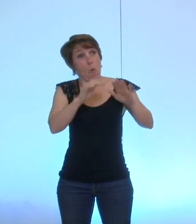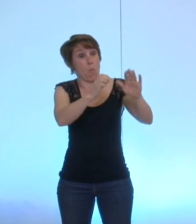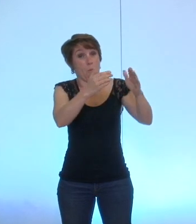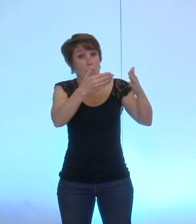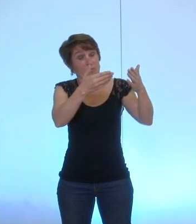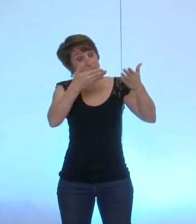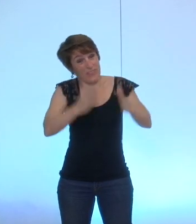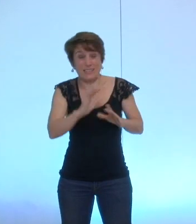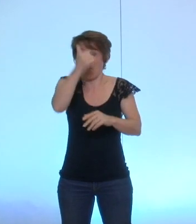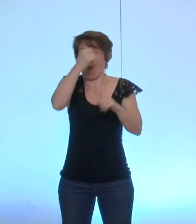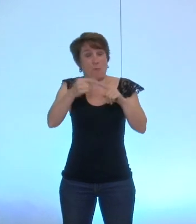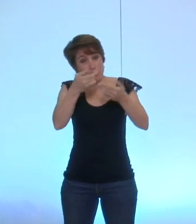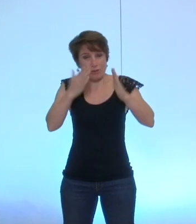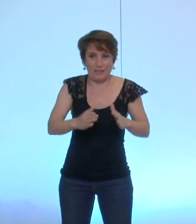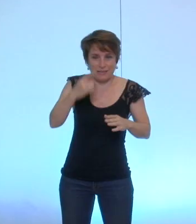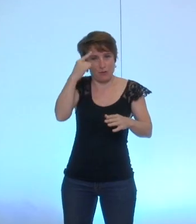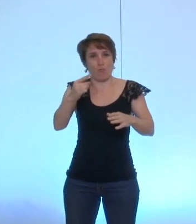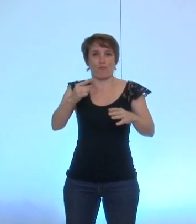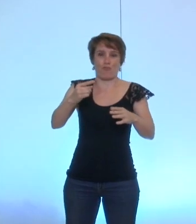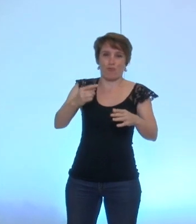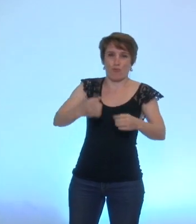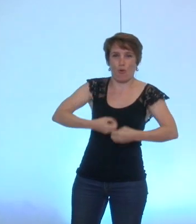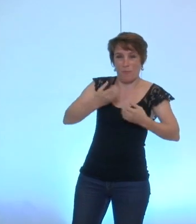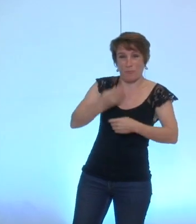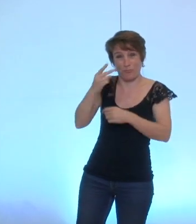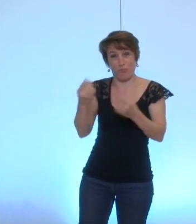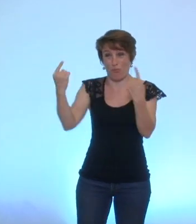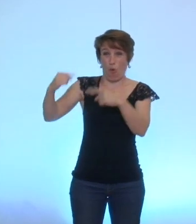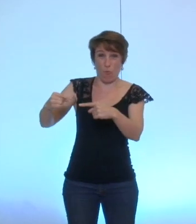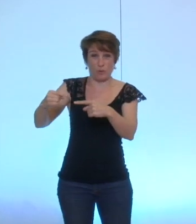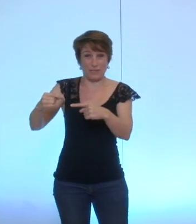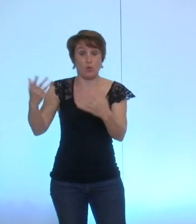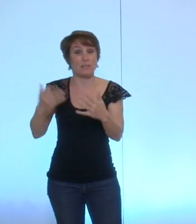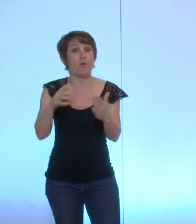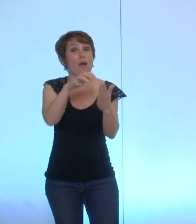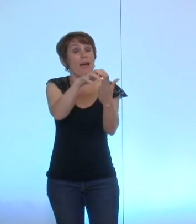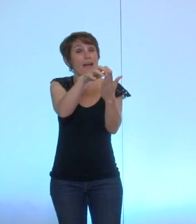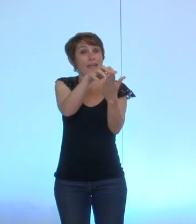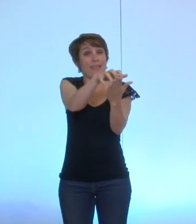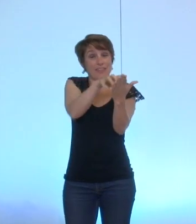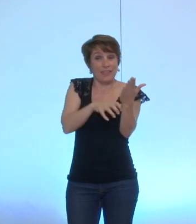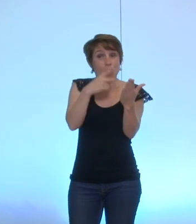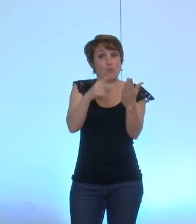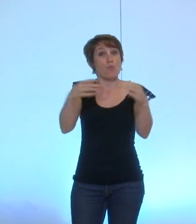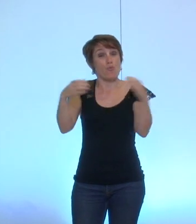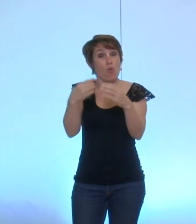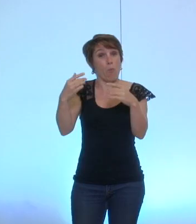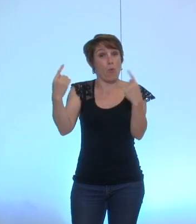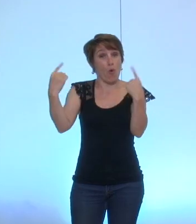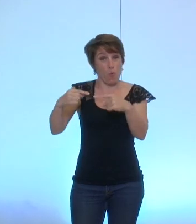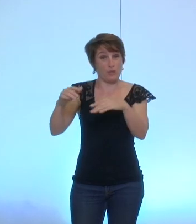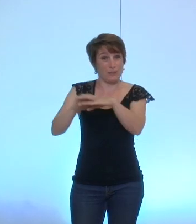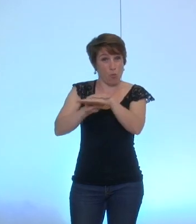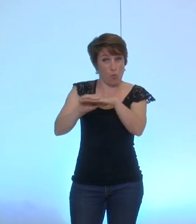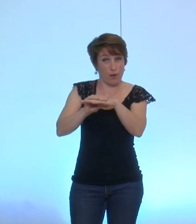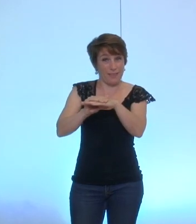'opposition dans le principal média, c'est de diminuer la tribune des groupes politiques de 20% en